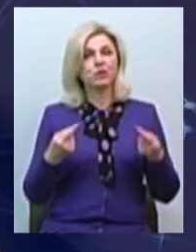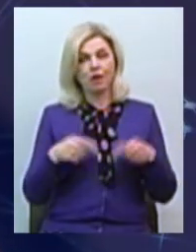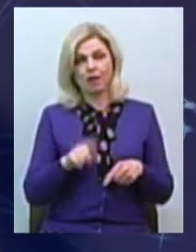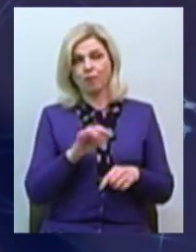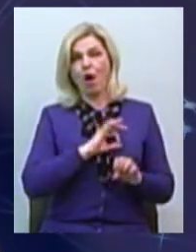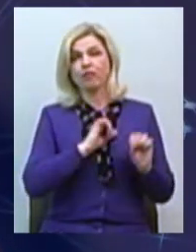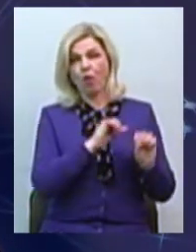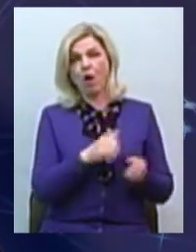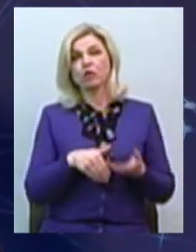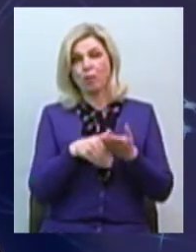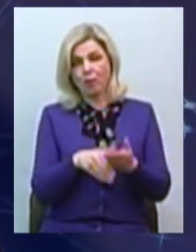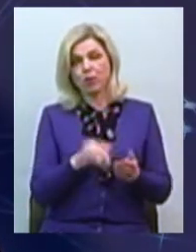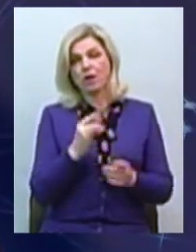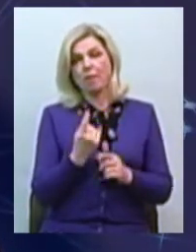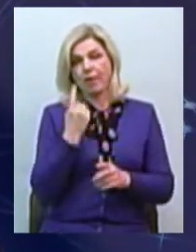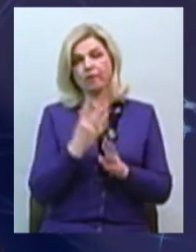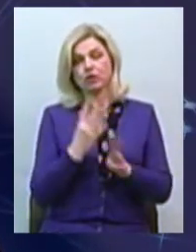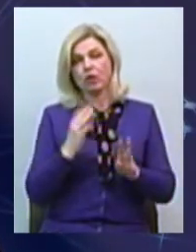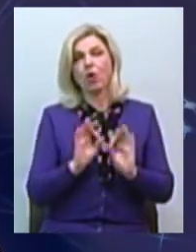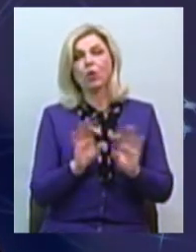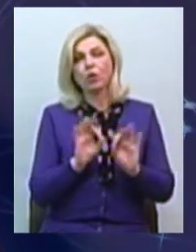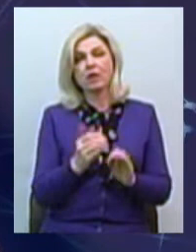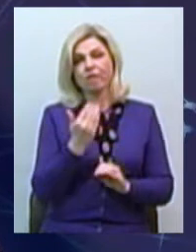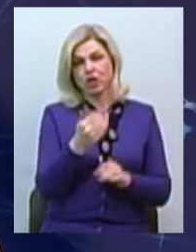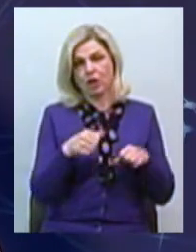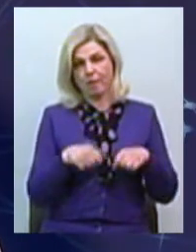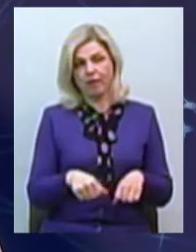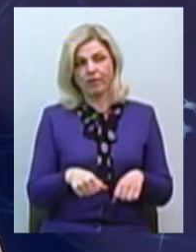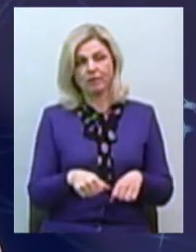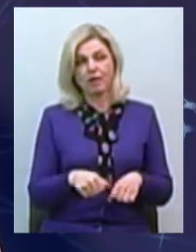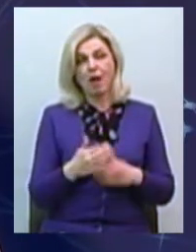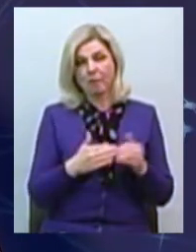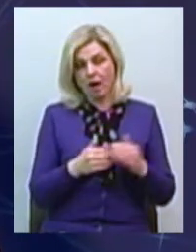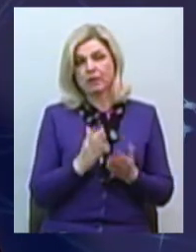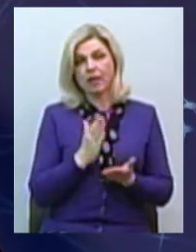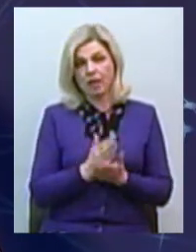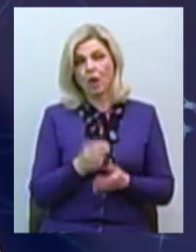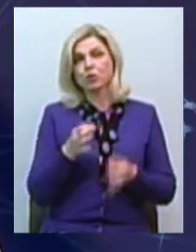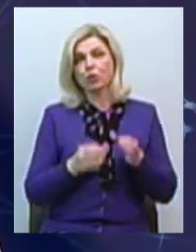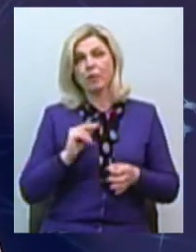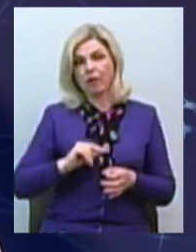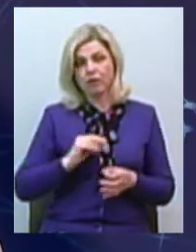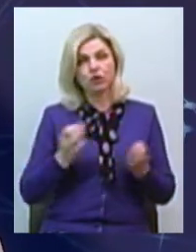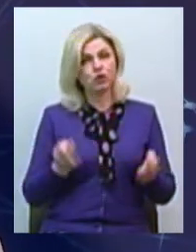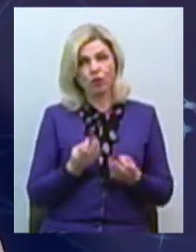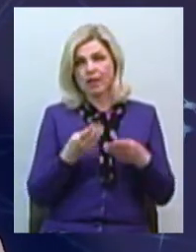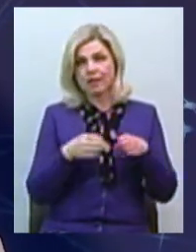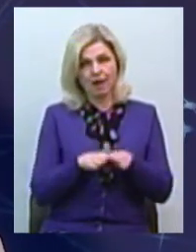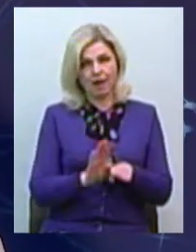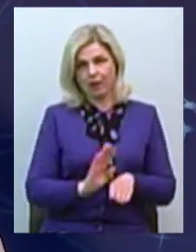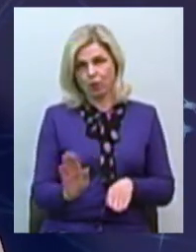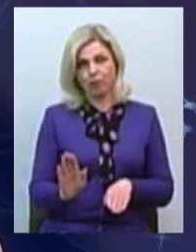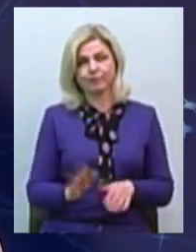допоможе і в першу чергу в тому, що роз'яснить вам ваші права. Тому практика є, суди працюють, нічого не закрите. Ми